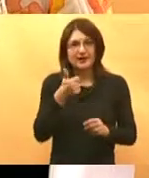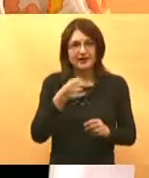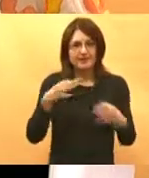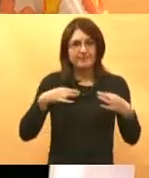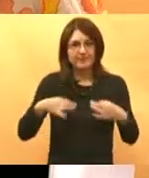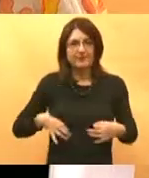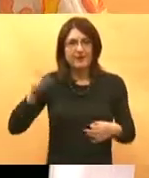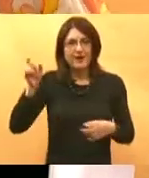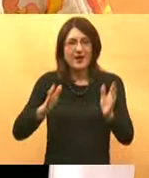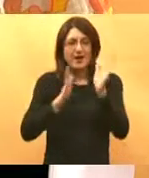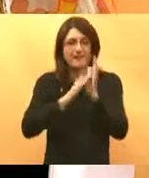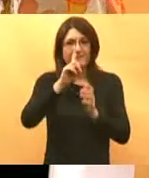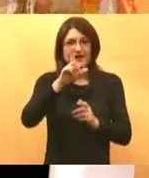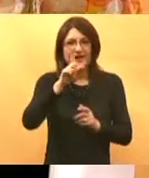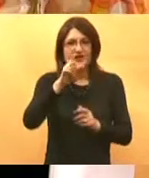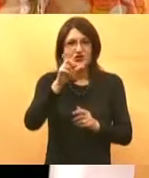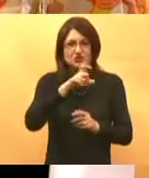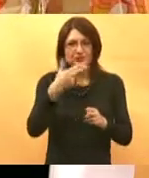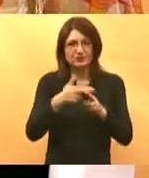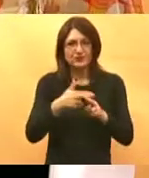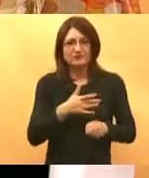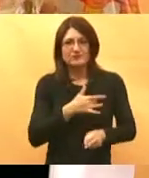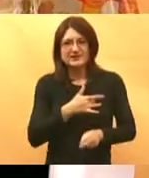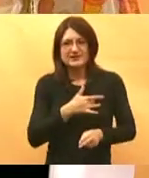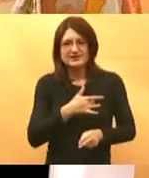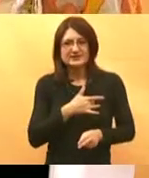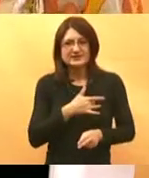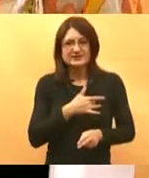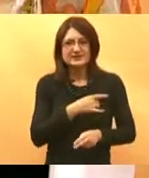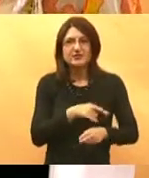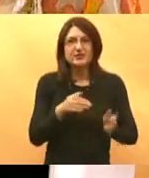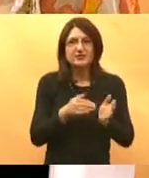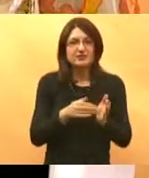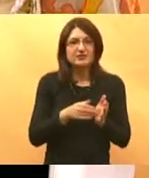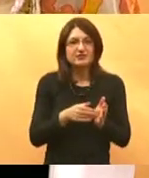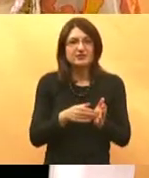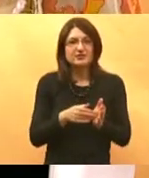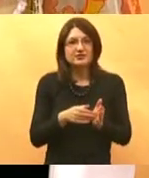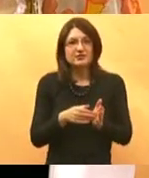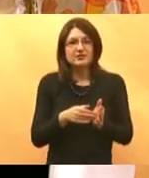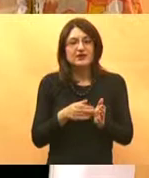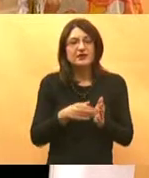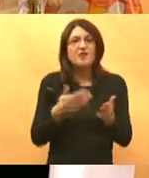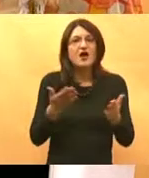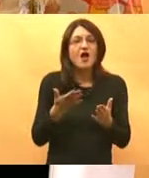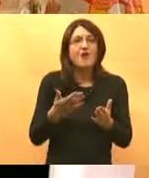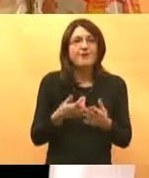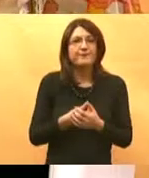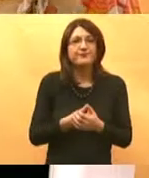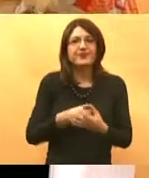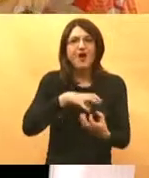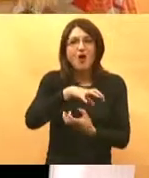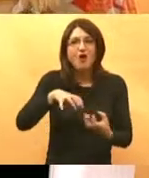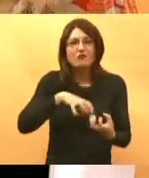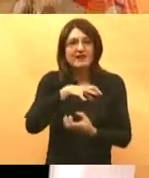ovdje bio pa kad je rekao o kardiovaskularnim bolestnicima i tako dalje trebao bi zbilja biti obiteljska